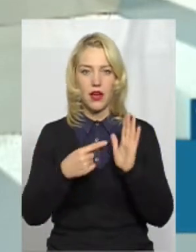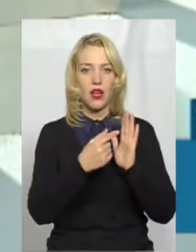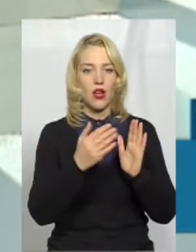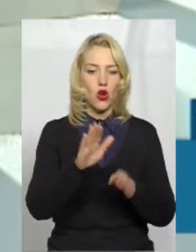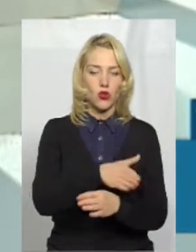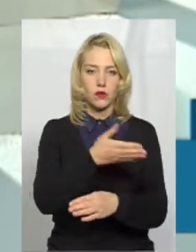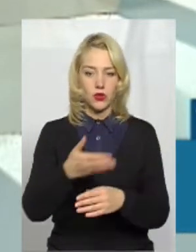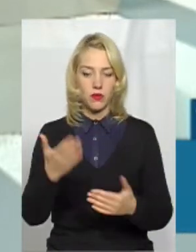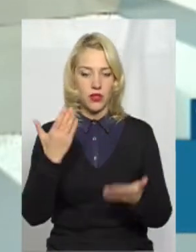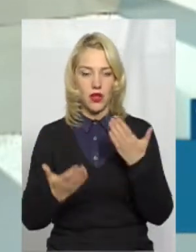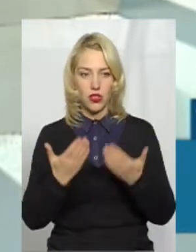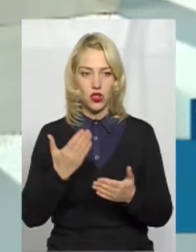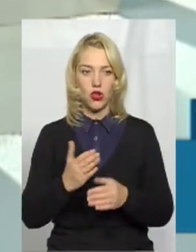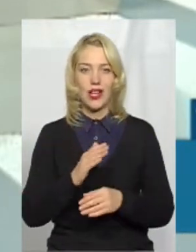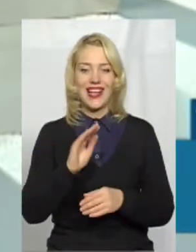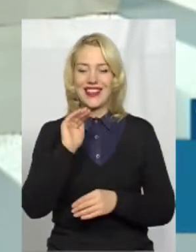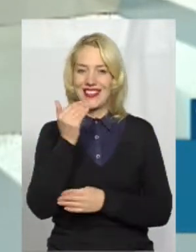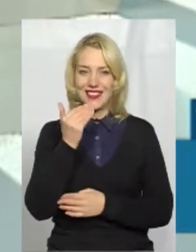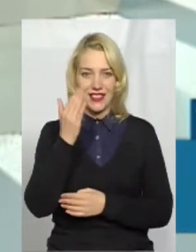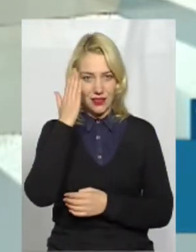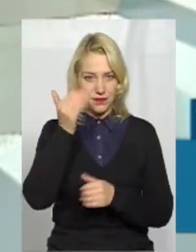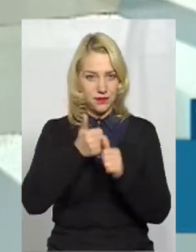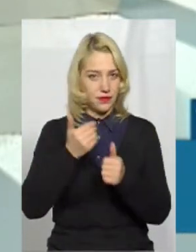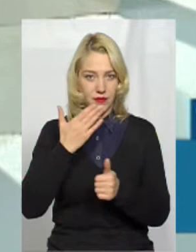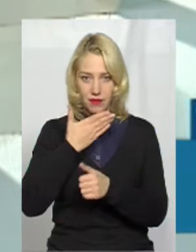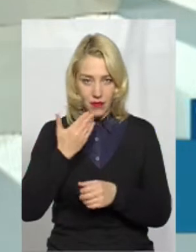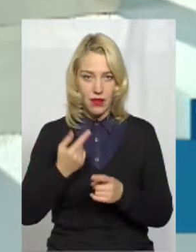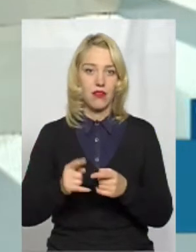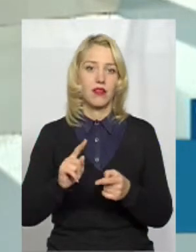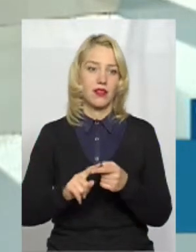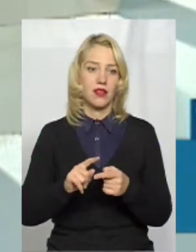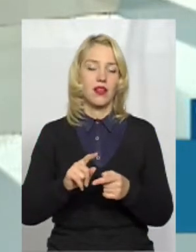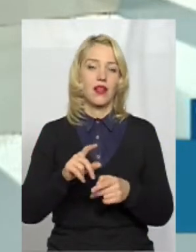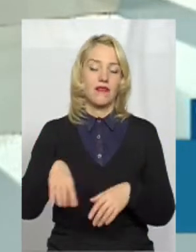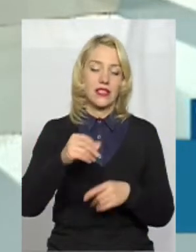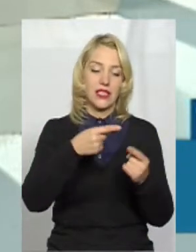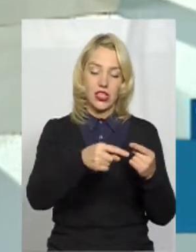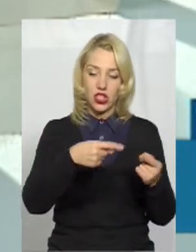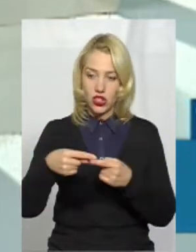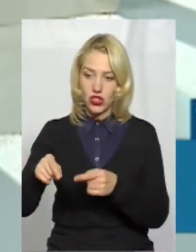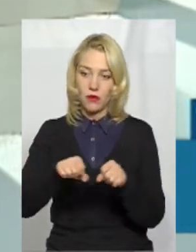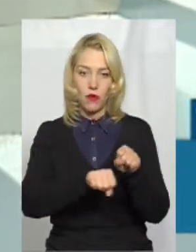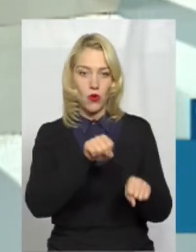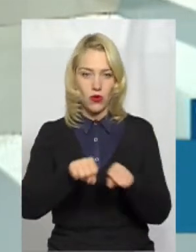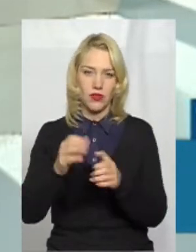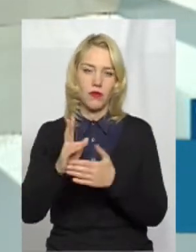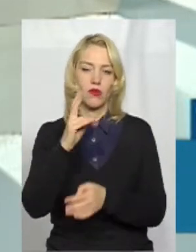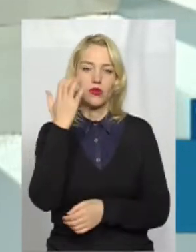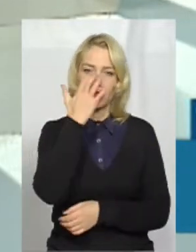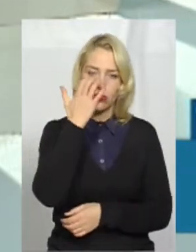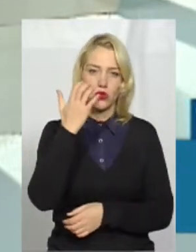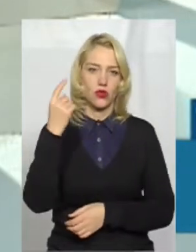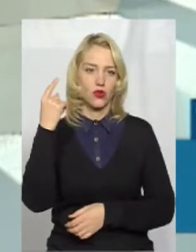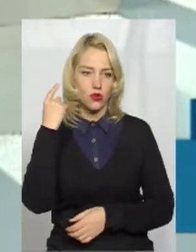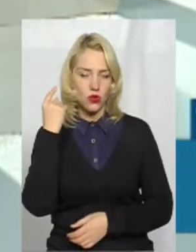якщо це не дитина з інтелектуальними порушеннями, ці решта типи порушень, діти з порушенням зору, слуху,